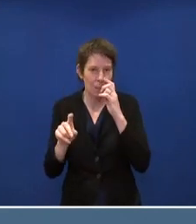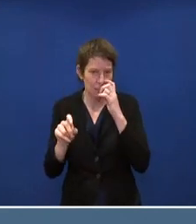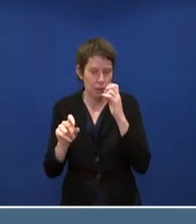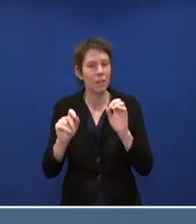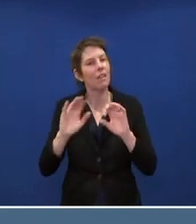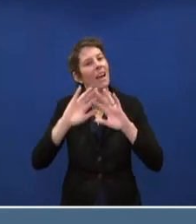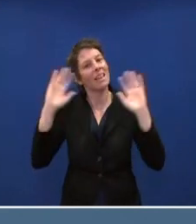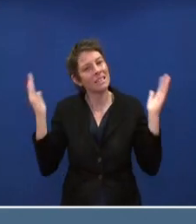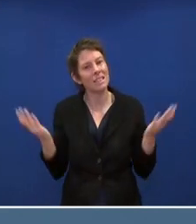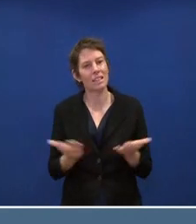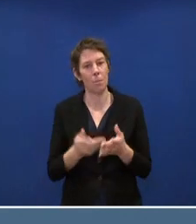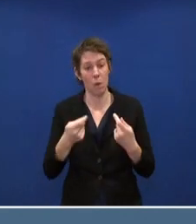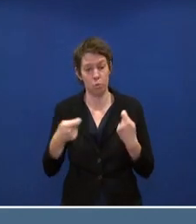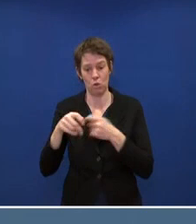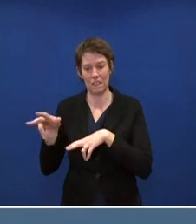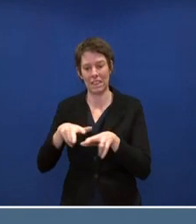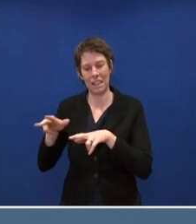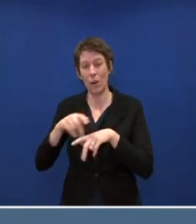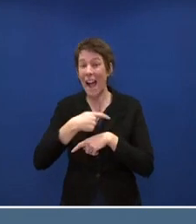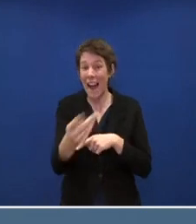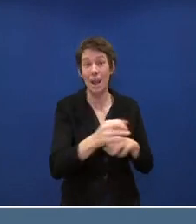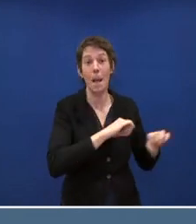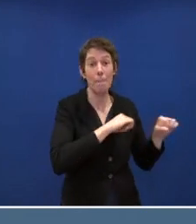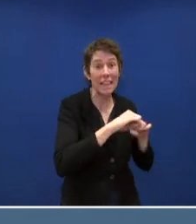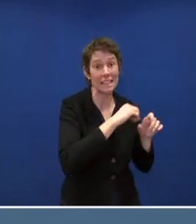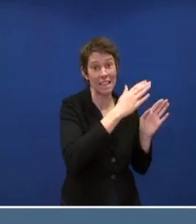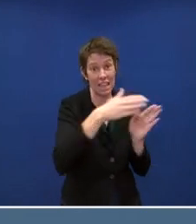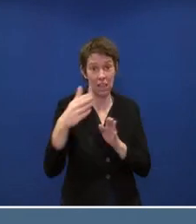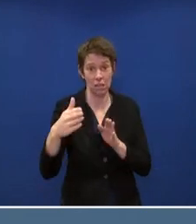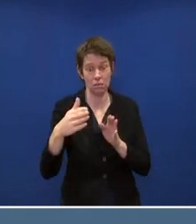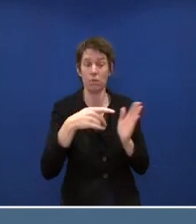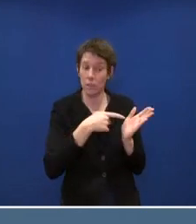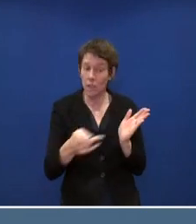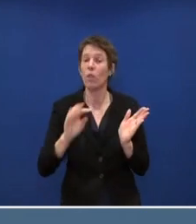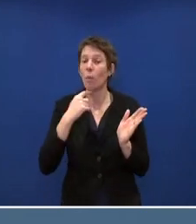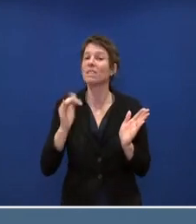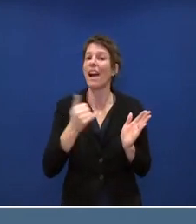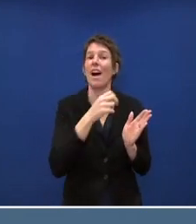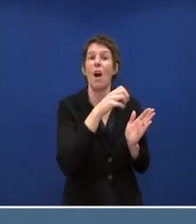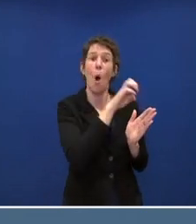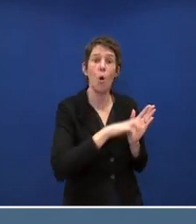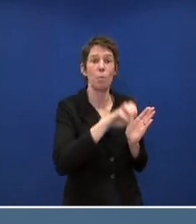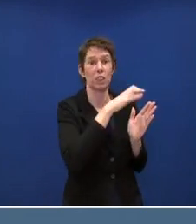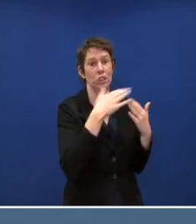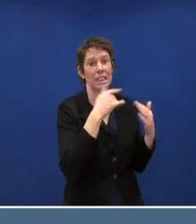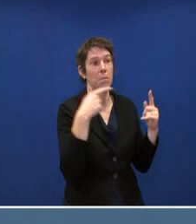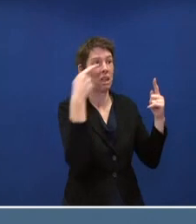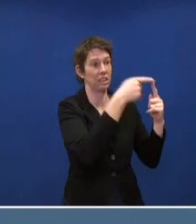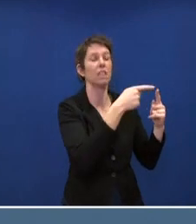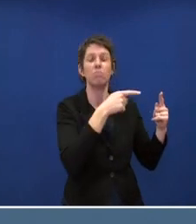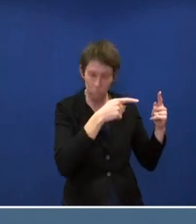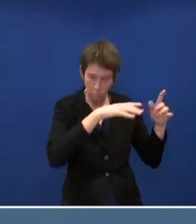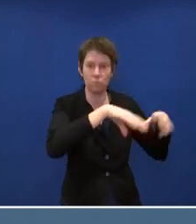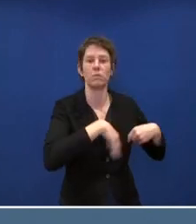die gesamte Bundesregierung, alle Ministerien sich einhellig hinter das europäische Klimaziel gestellt haben,